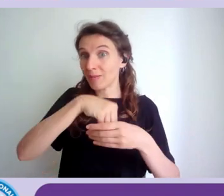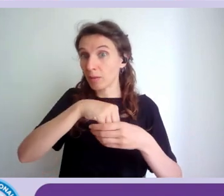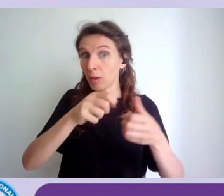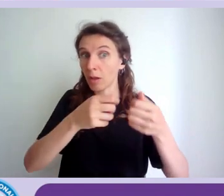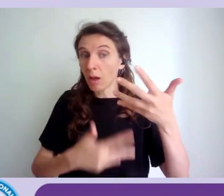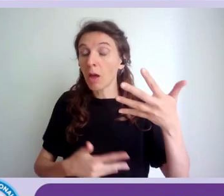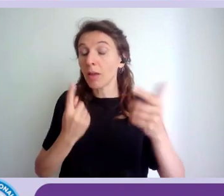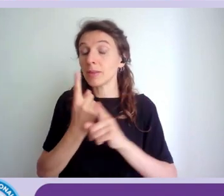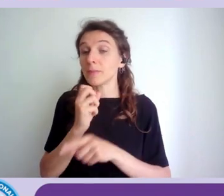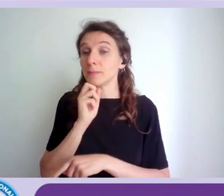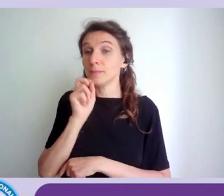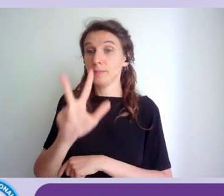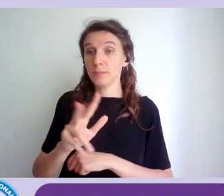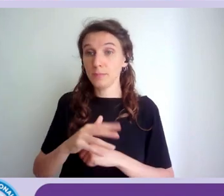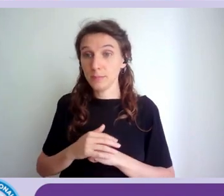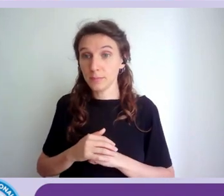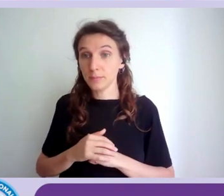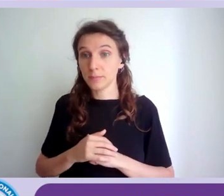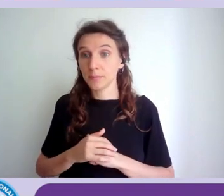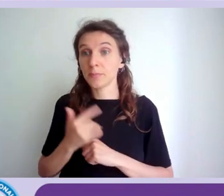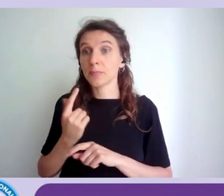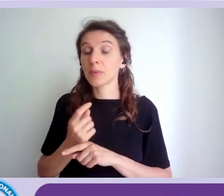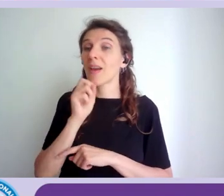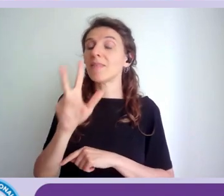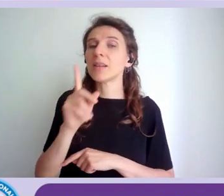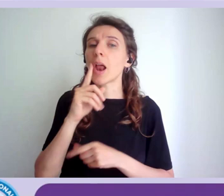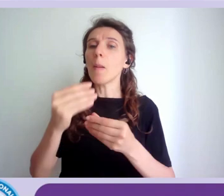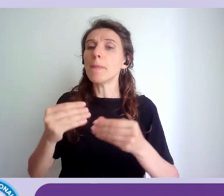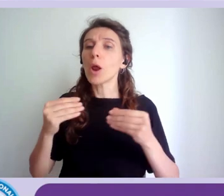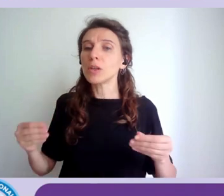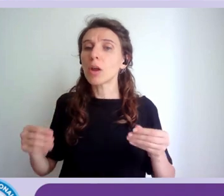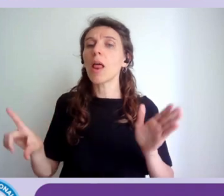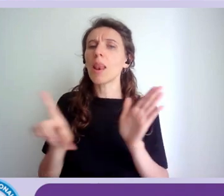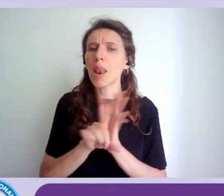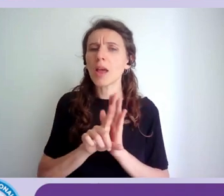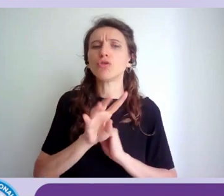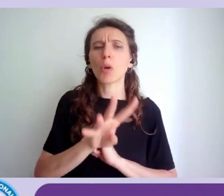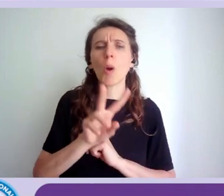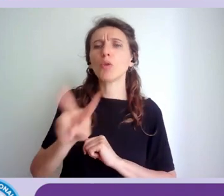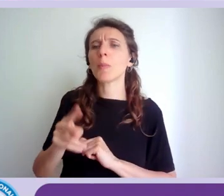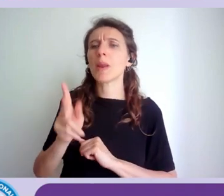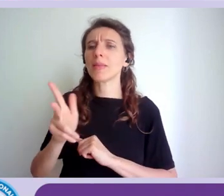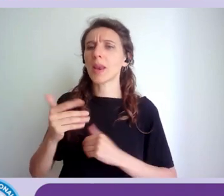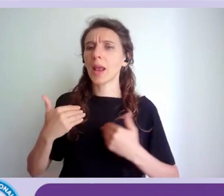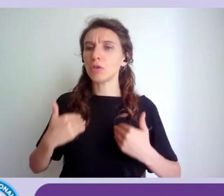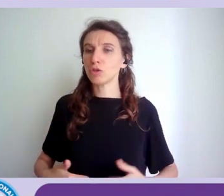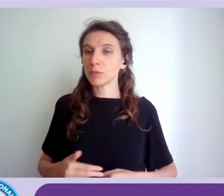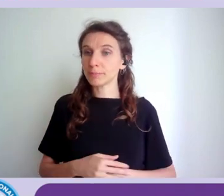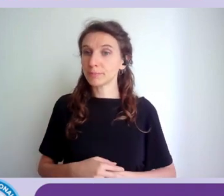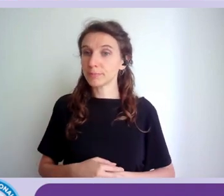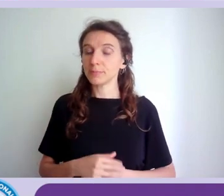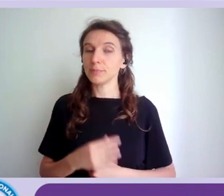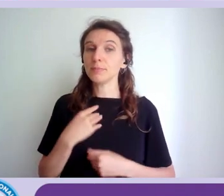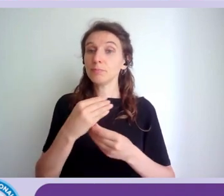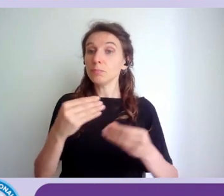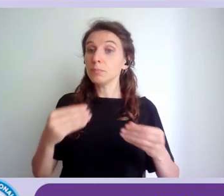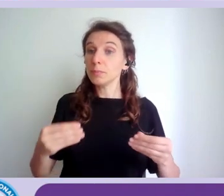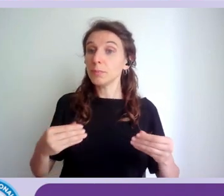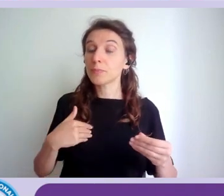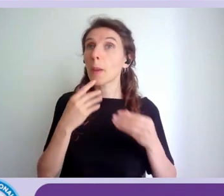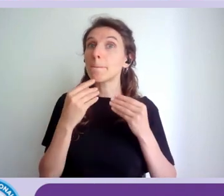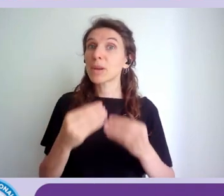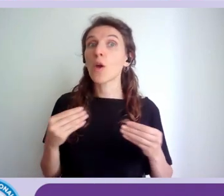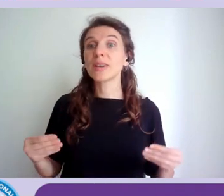dirlo deve dirlo che è professionista legge 4 del 2013 professionista attenzione non significa